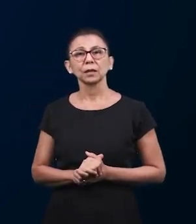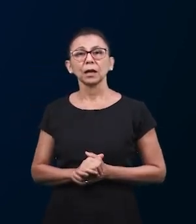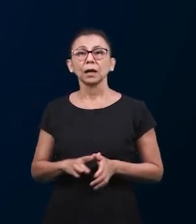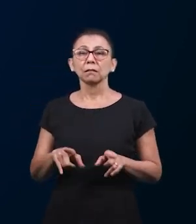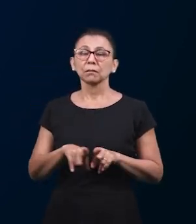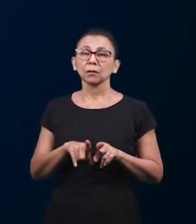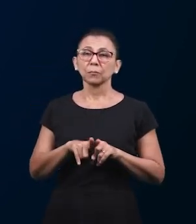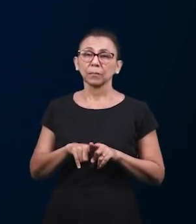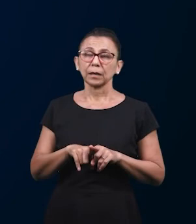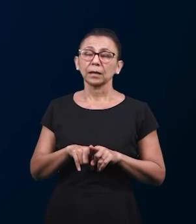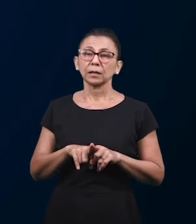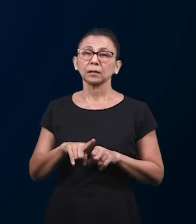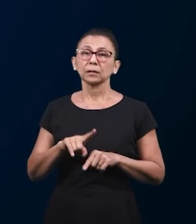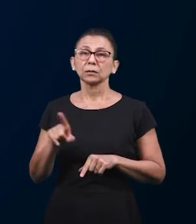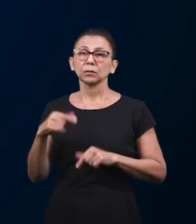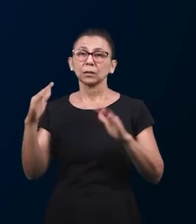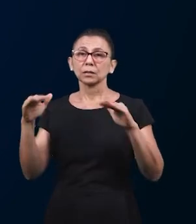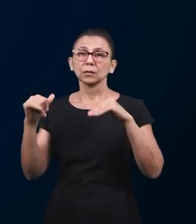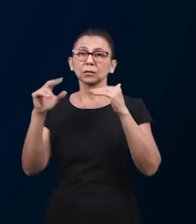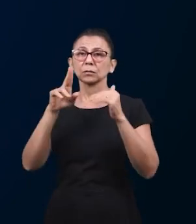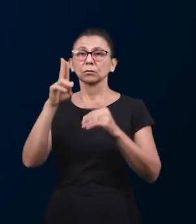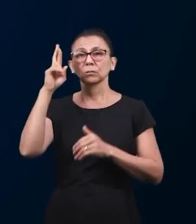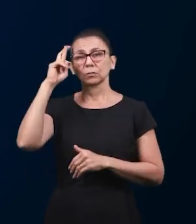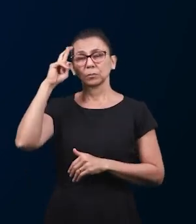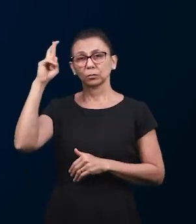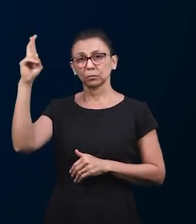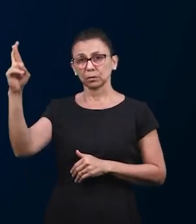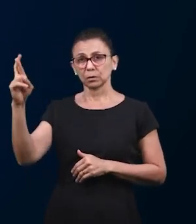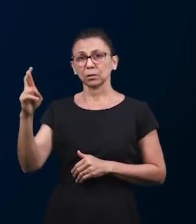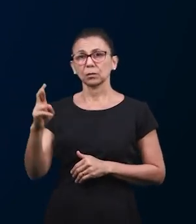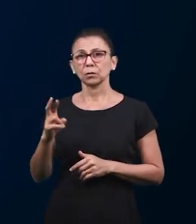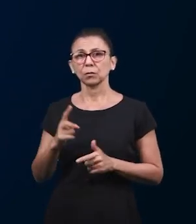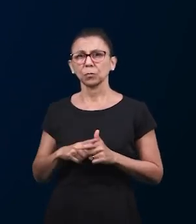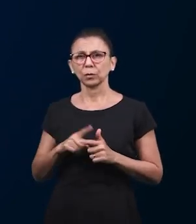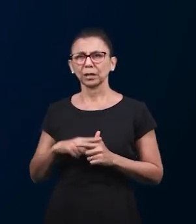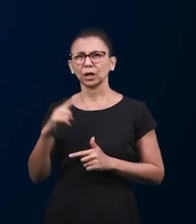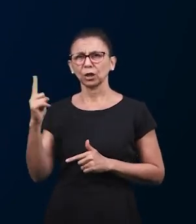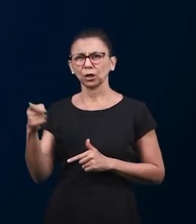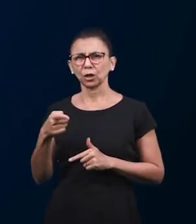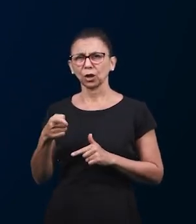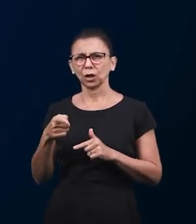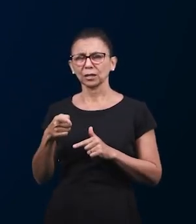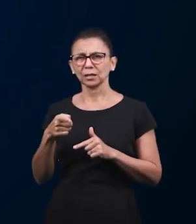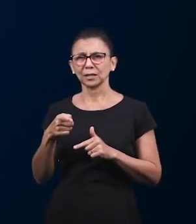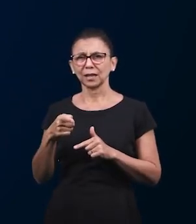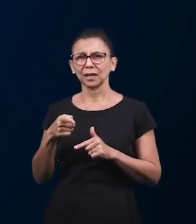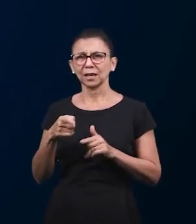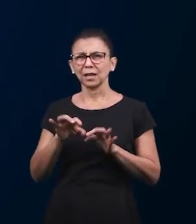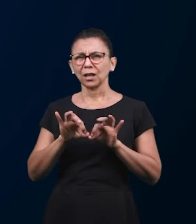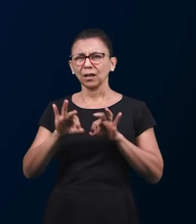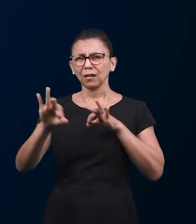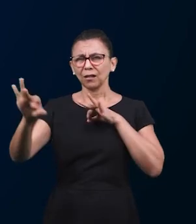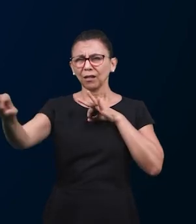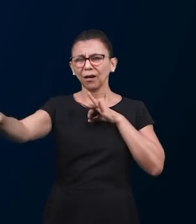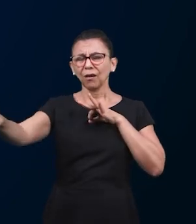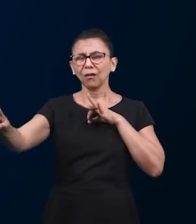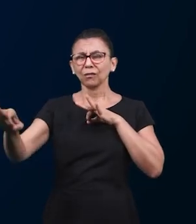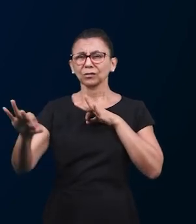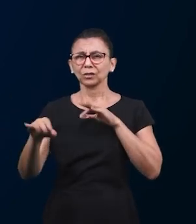Господних для нас мы славим Господа за это потому что несмотря на то что мы далеки от